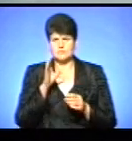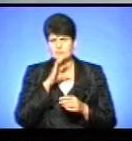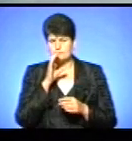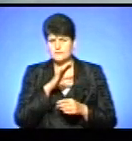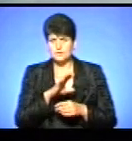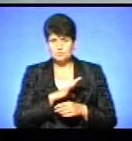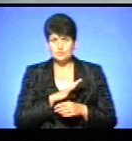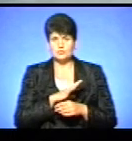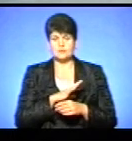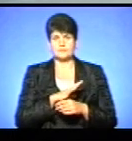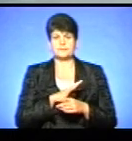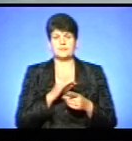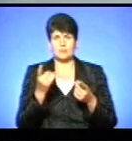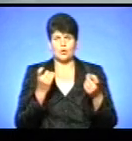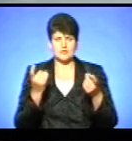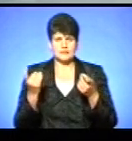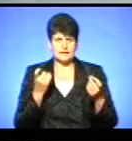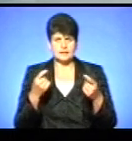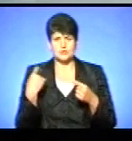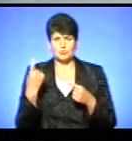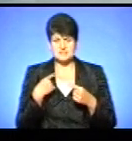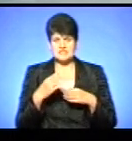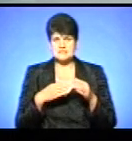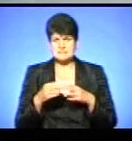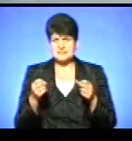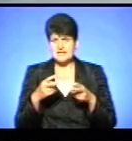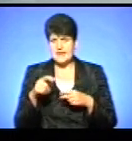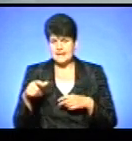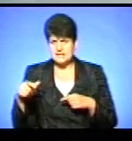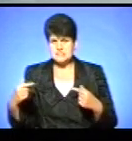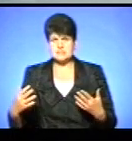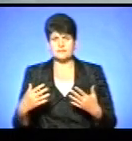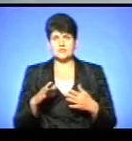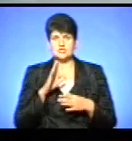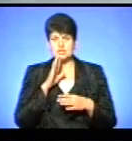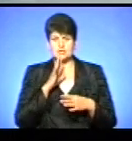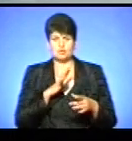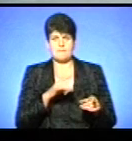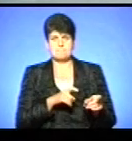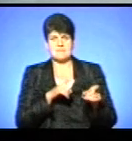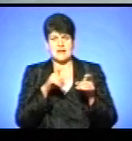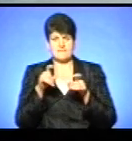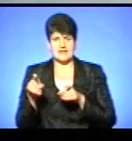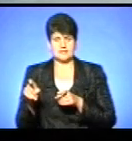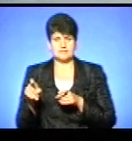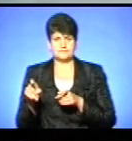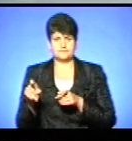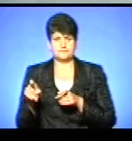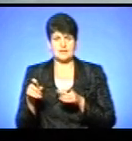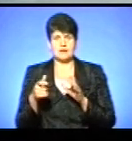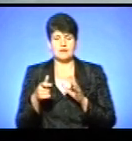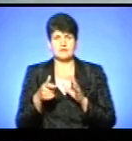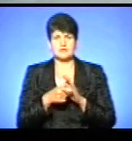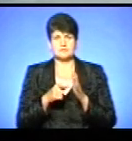Закликали з неї сумішні спеціалісти, обласні спеціалісти. Жінка була переведена в палату